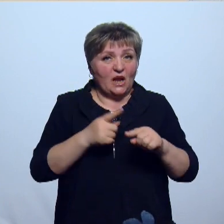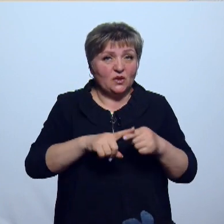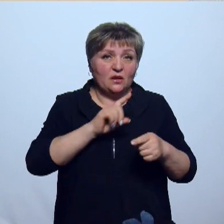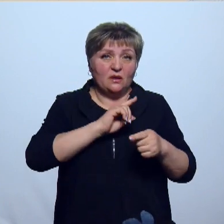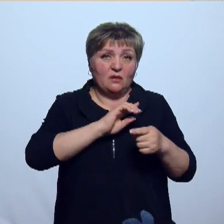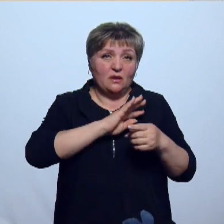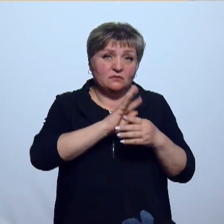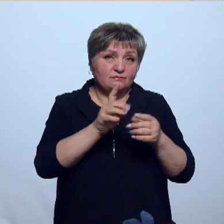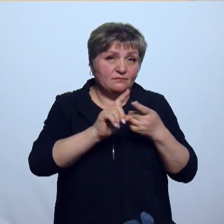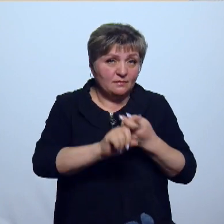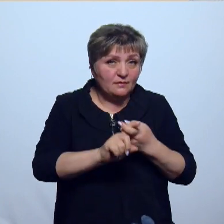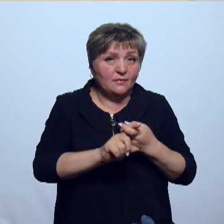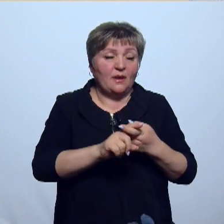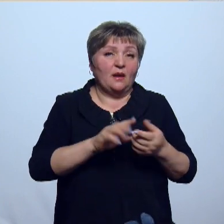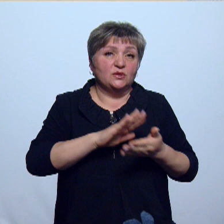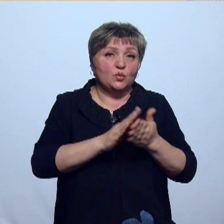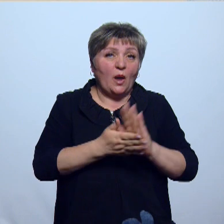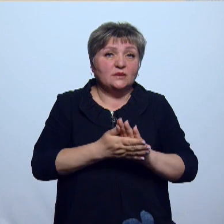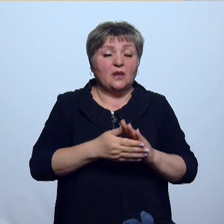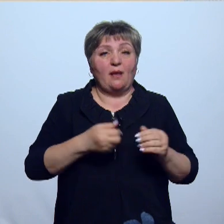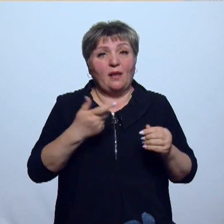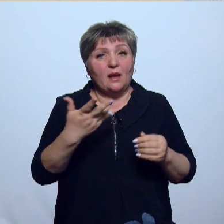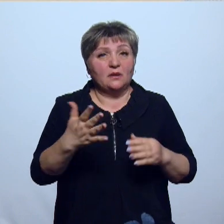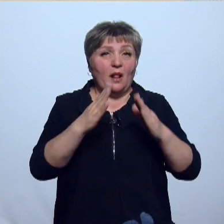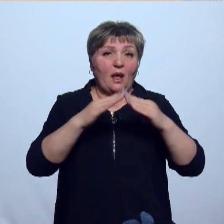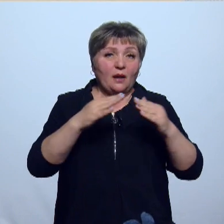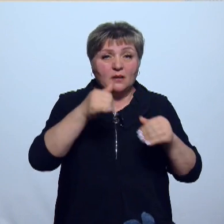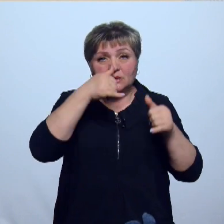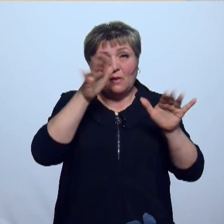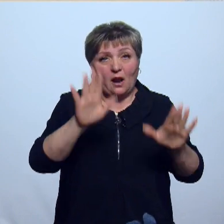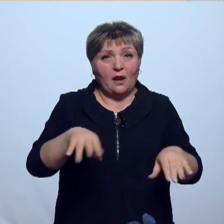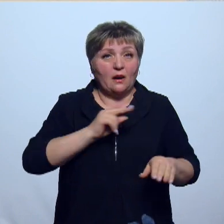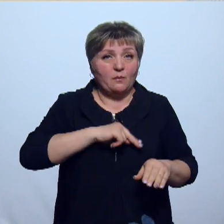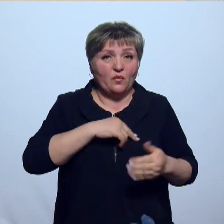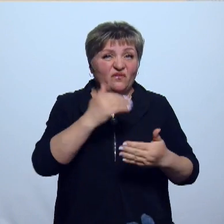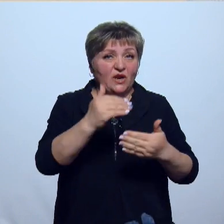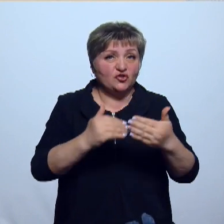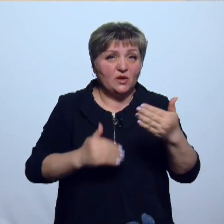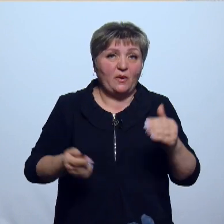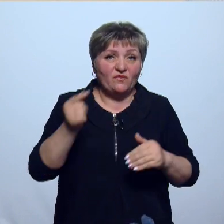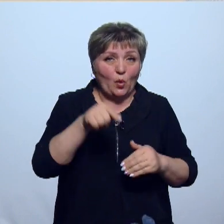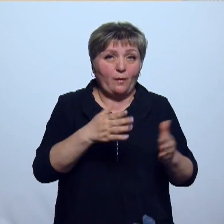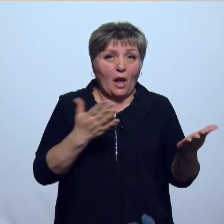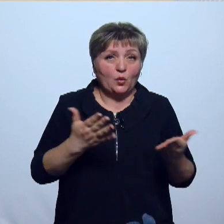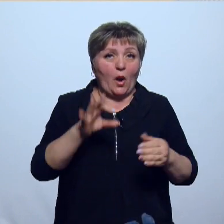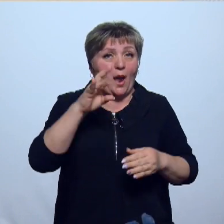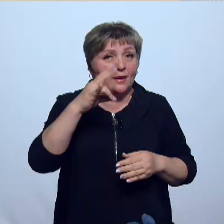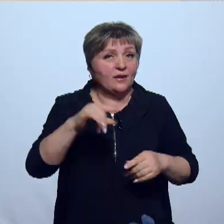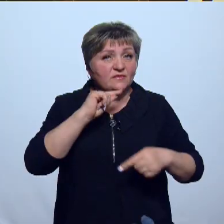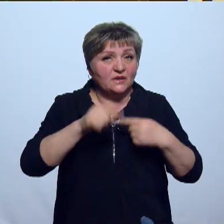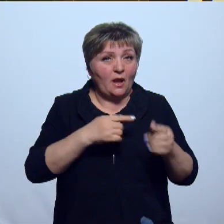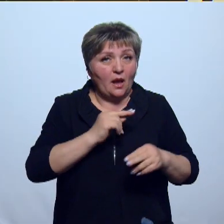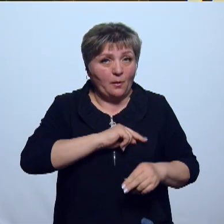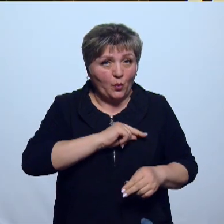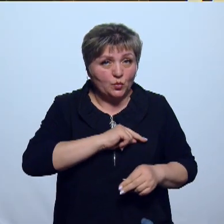в связи с санитарной эпидемиологической ситуацией, некоторые лагеря не смогли работать в режиме, в котором они работают, и принять